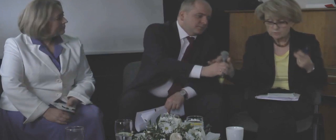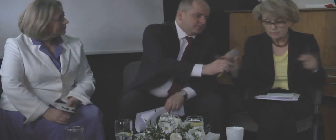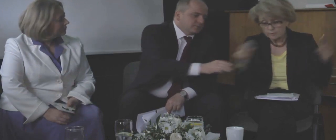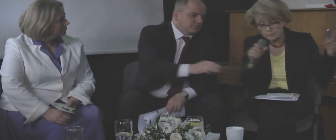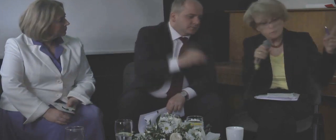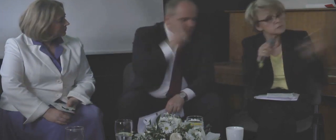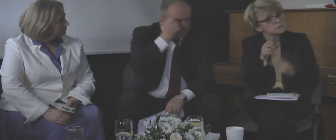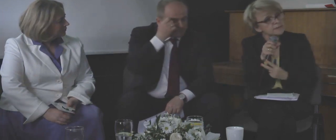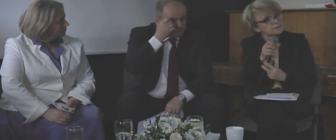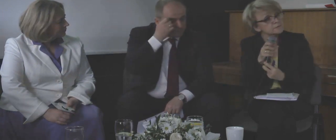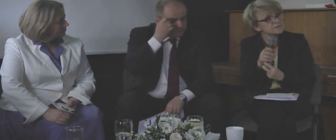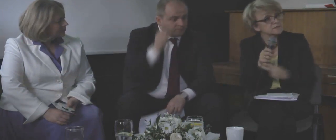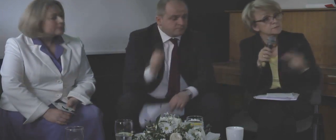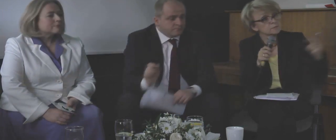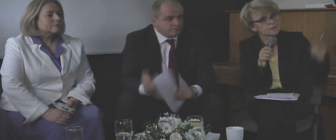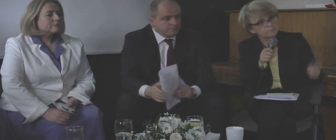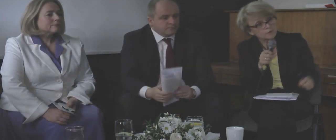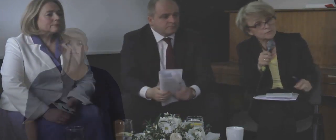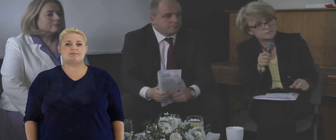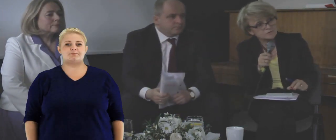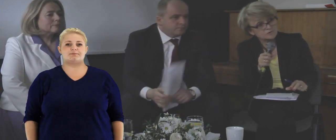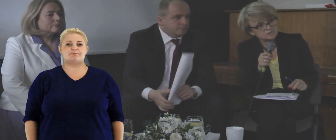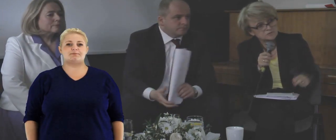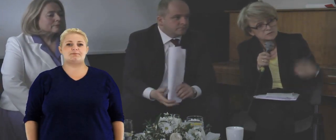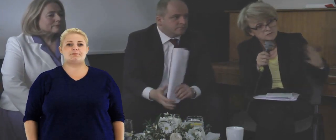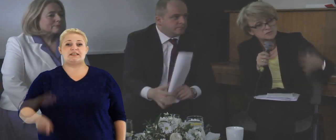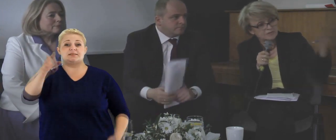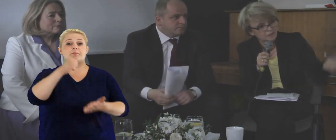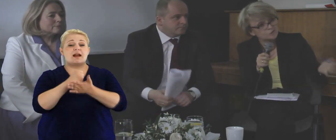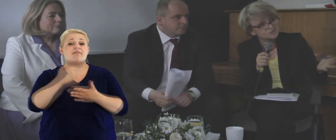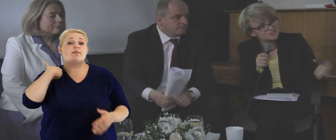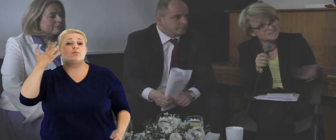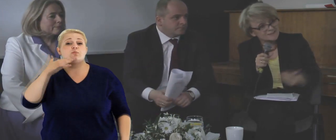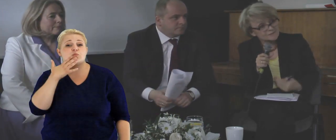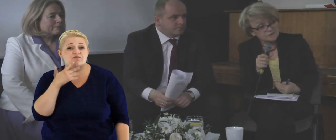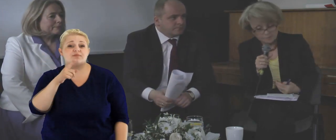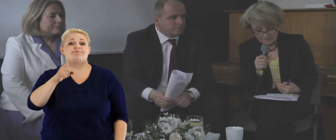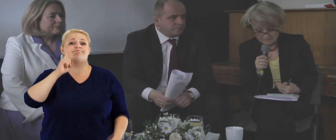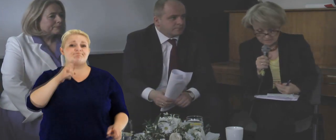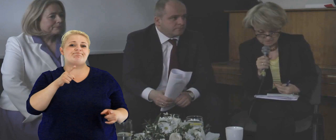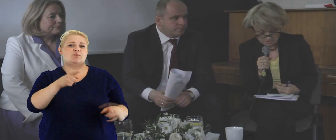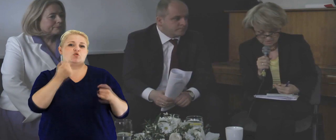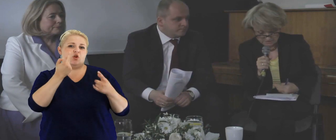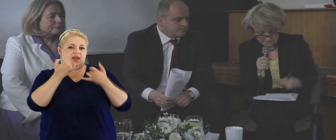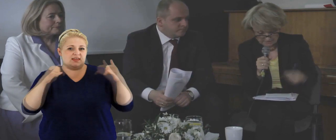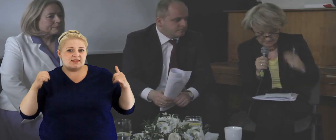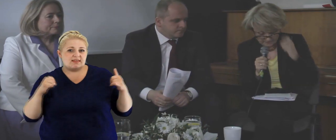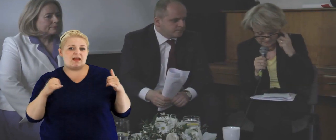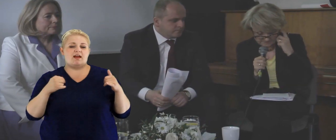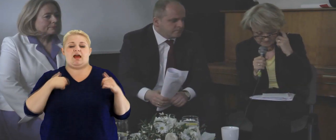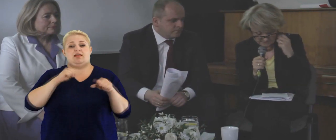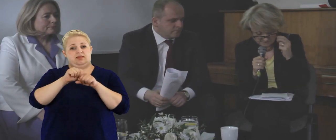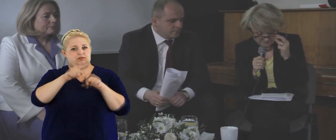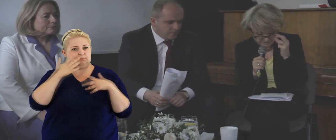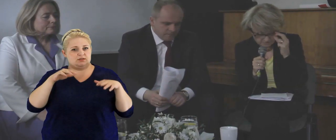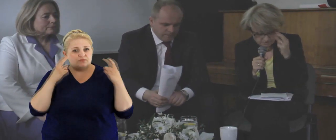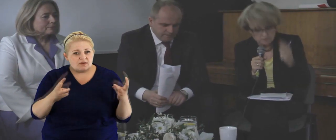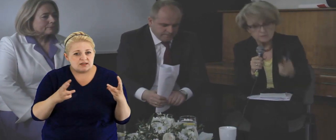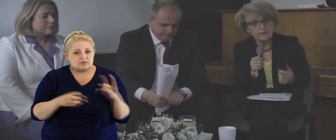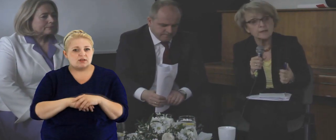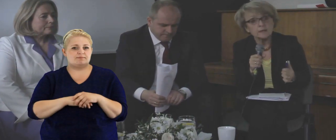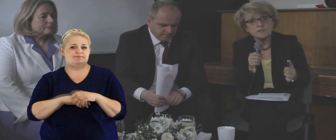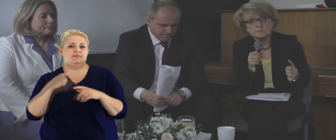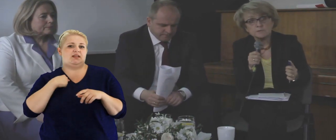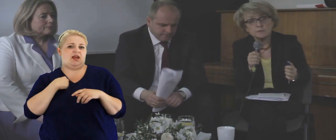profesor. Ta kwestia, którą Pan podniósł, to oczywiście dotyczy jakości stanowionego prawa. jest troszeczkę inna kwestia, ale wydaje mi się bardzo